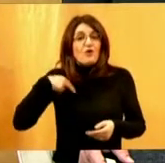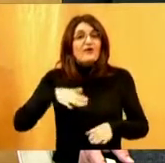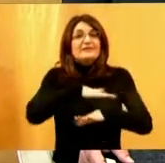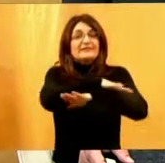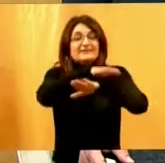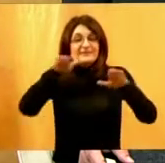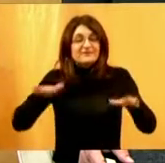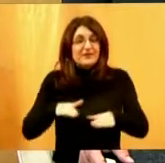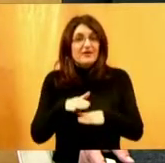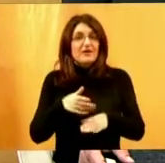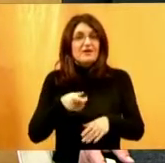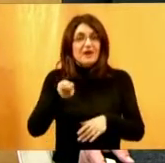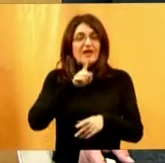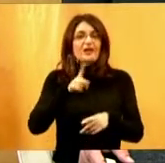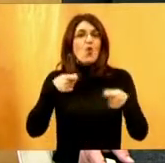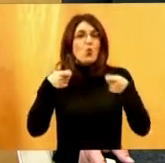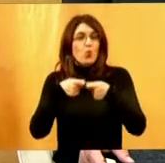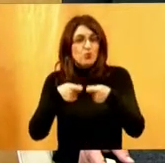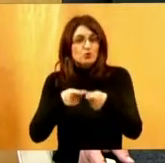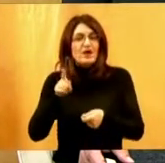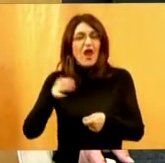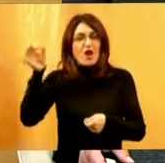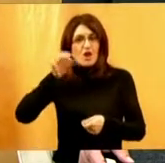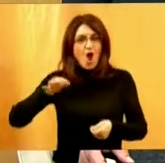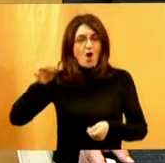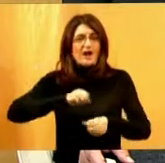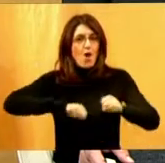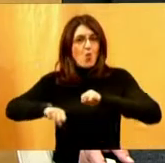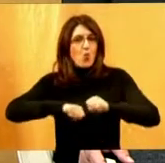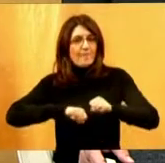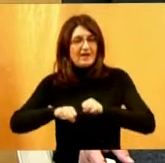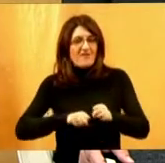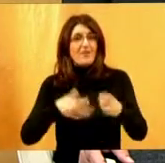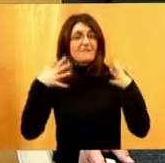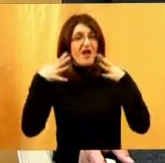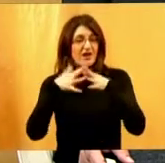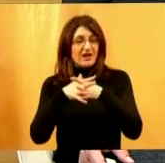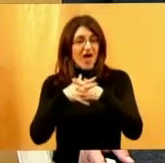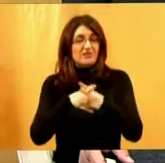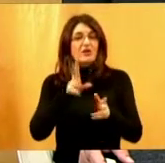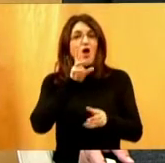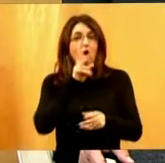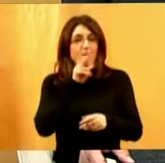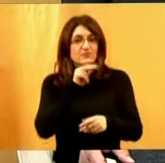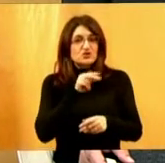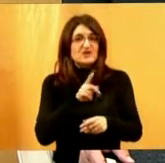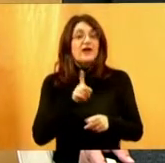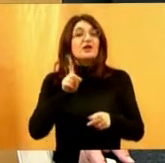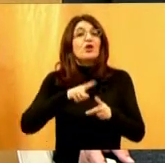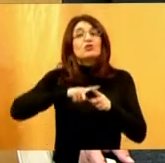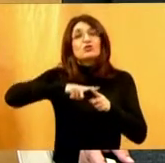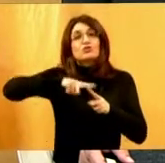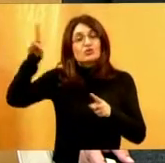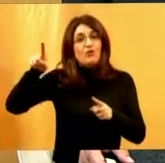nama, kako u udrugama, tako lokalnim upravama, gradovima, općinama, pa sve